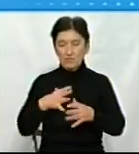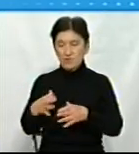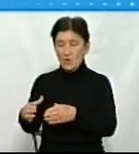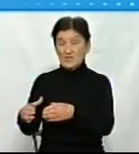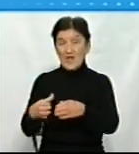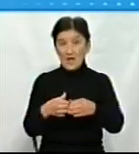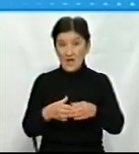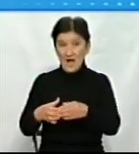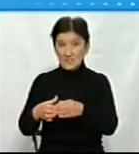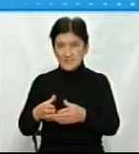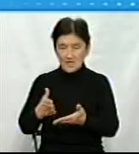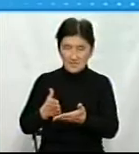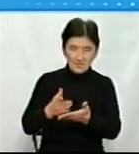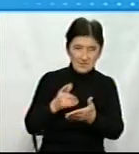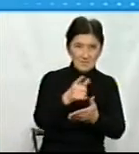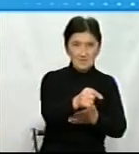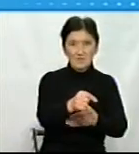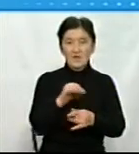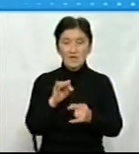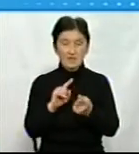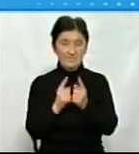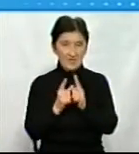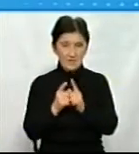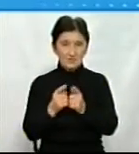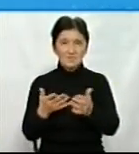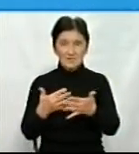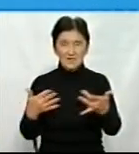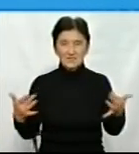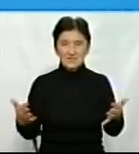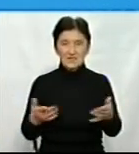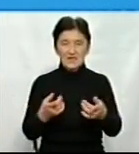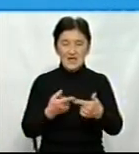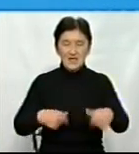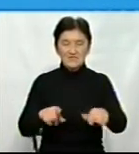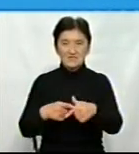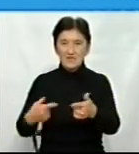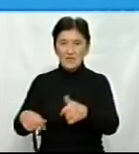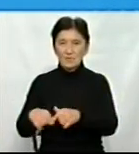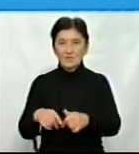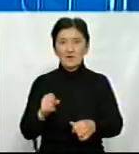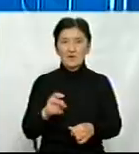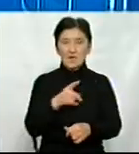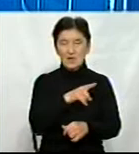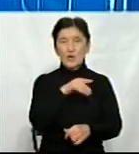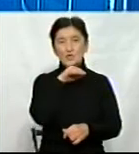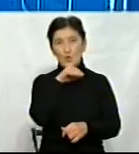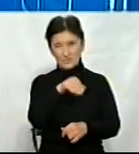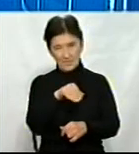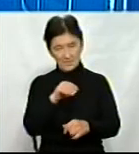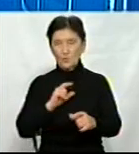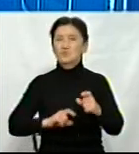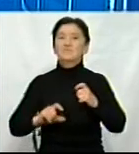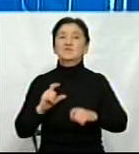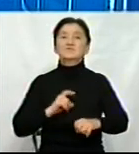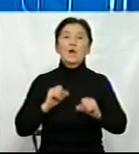аграрного спрямування і викладацького спрямування в різних сферах. Я як і доцент університету був, брав участь і